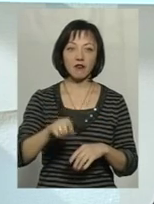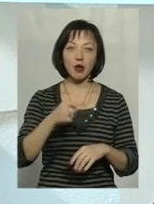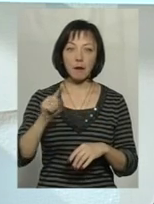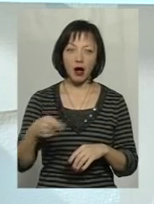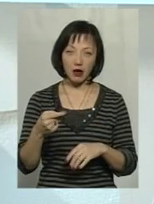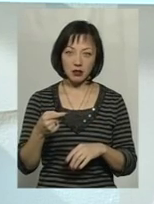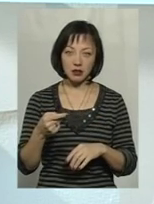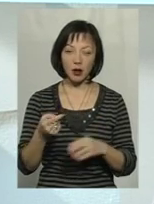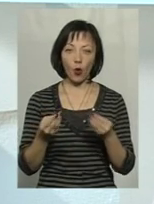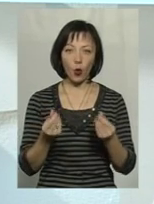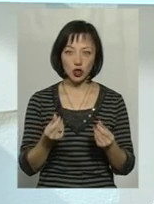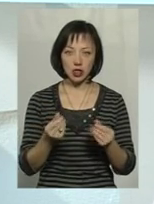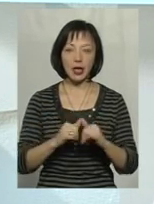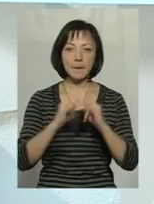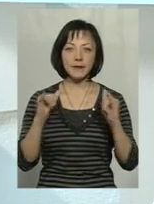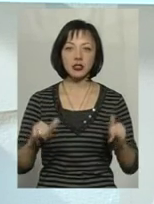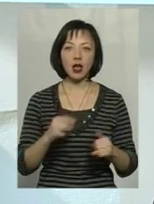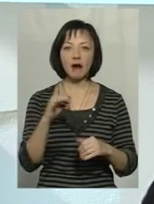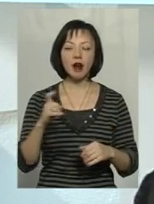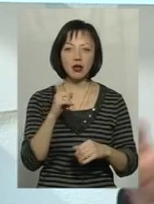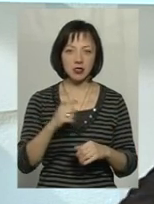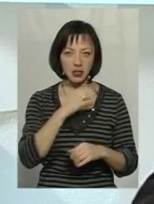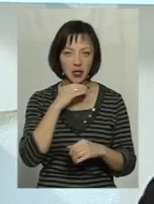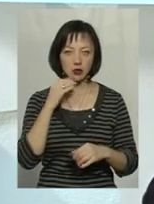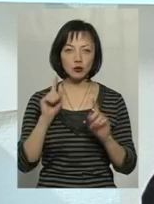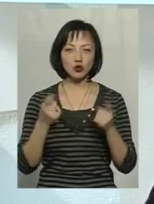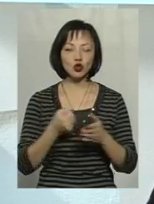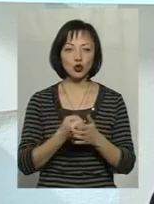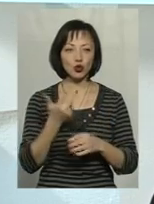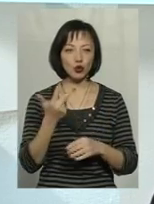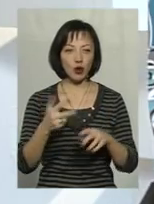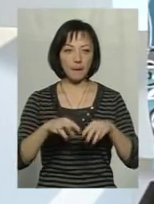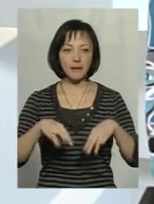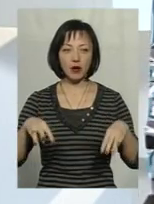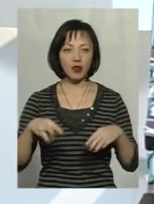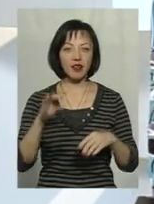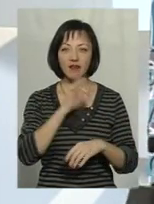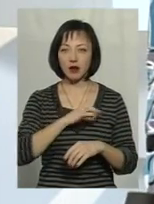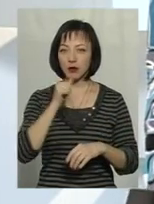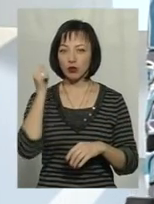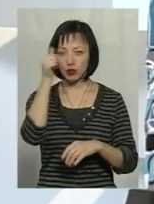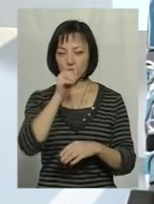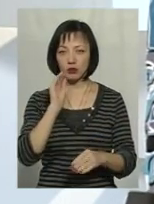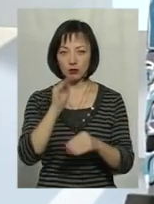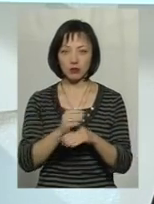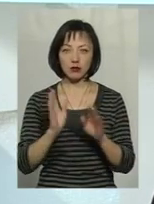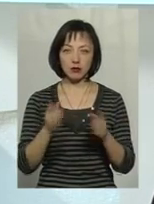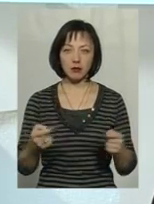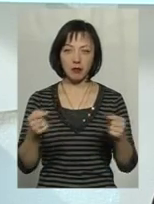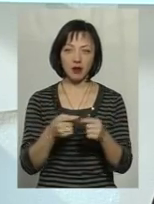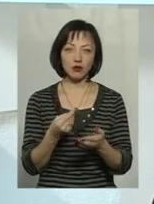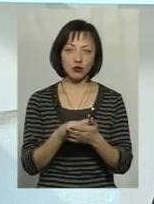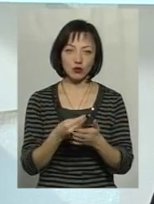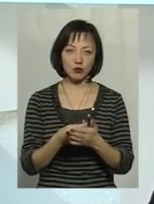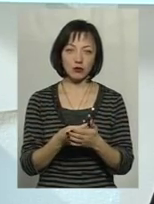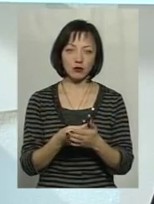кошти збільшення в рази, тому що до трьох мільйонів невикористаних минулорічних ми будемо додати певну суму і